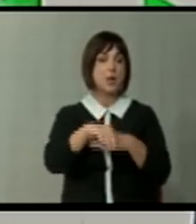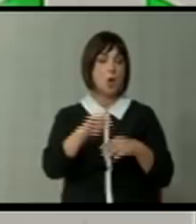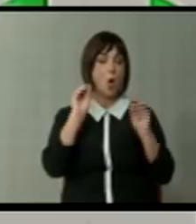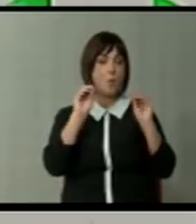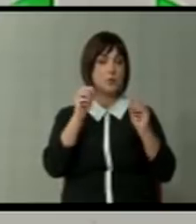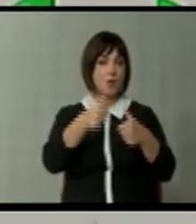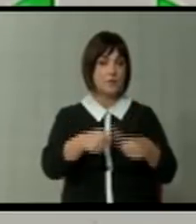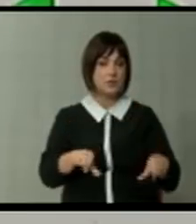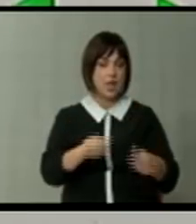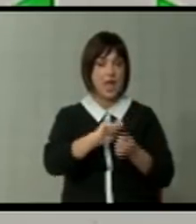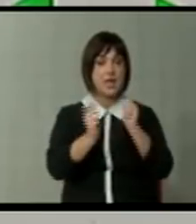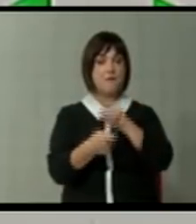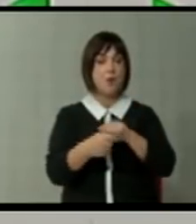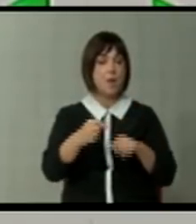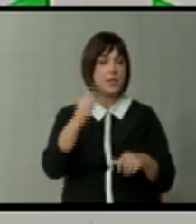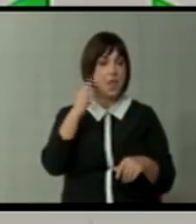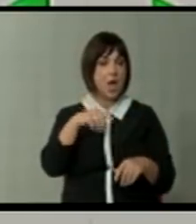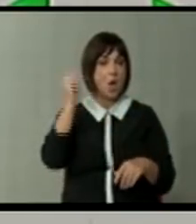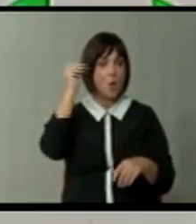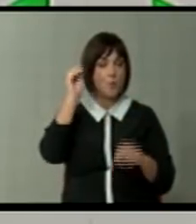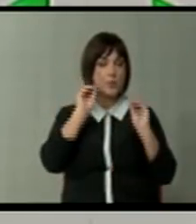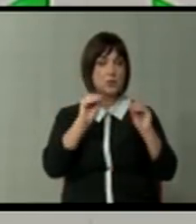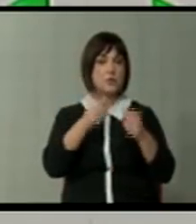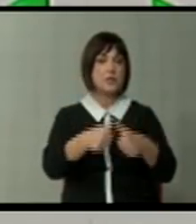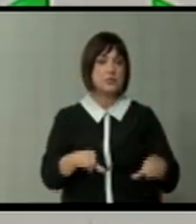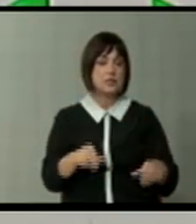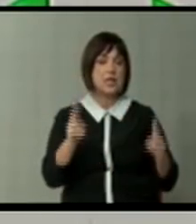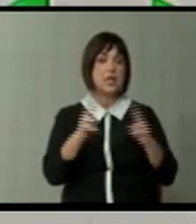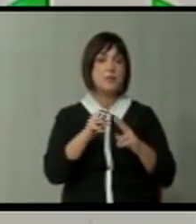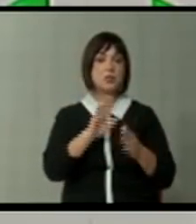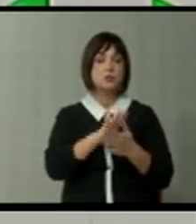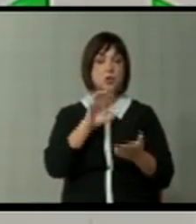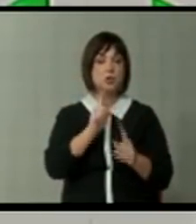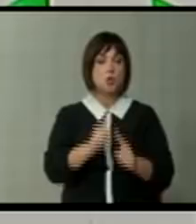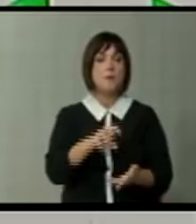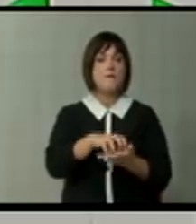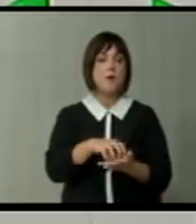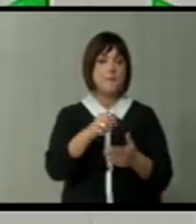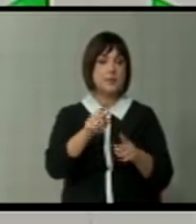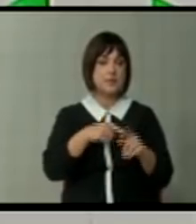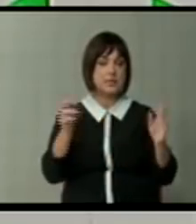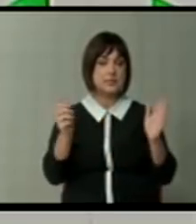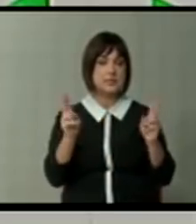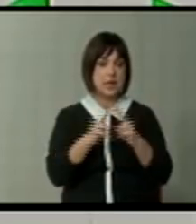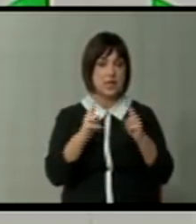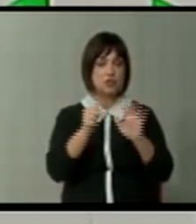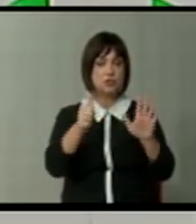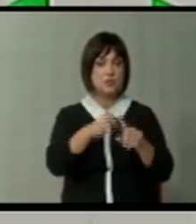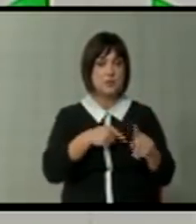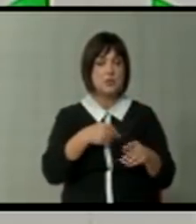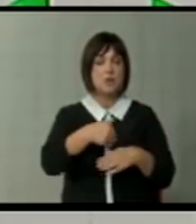систем, реформа на образовниот систем, ние ќе тапкаме во место. Је се среќаваат на секој шест месеци и тоа може да трае до недоглед.